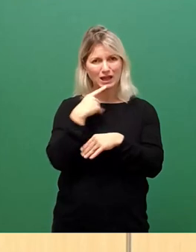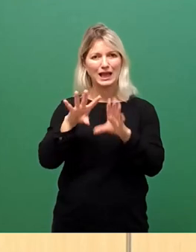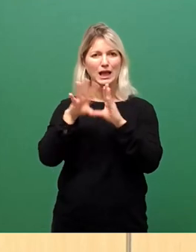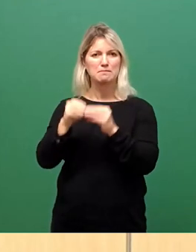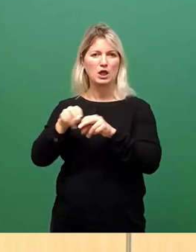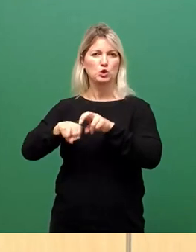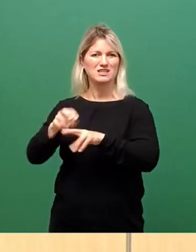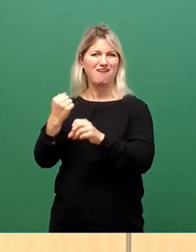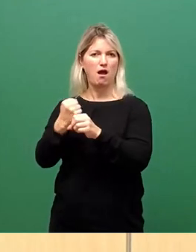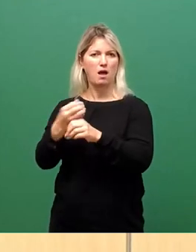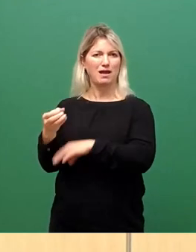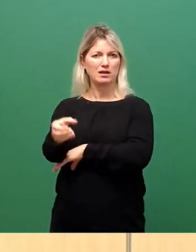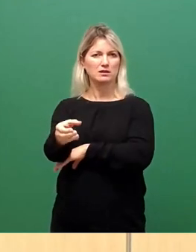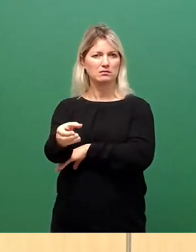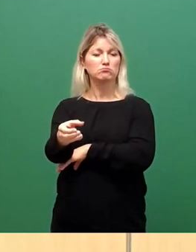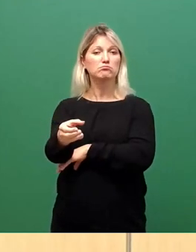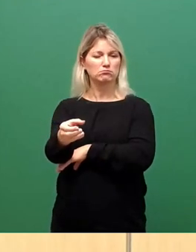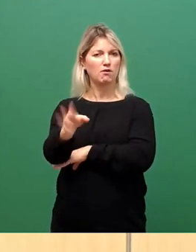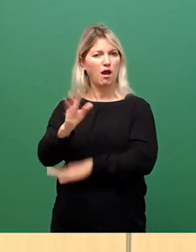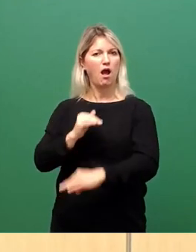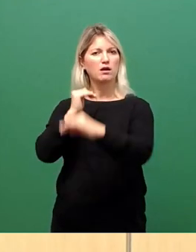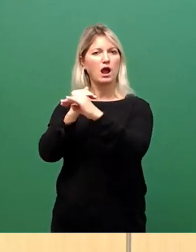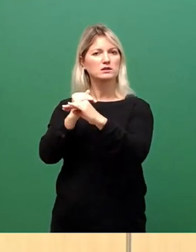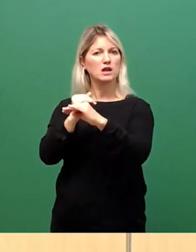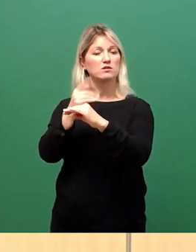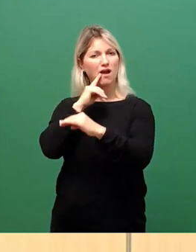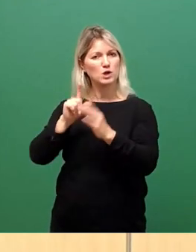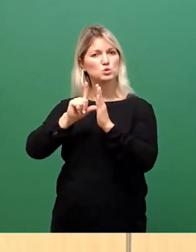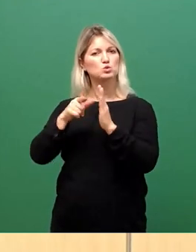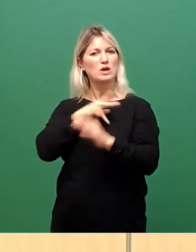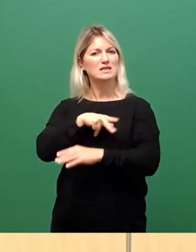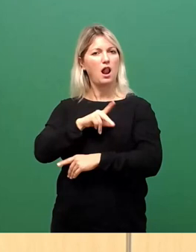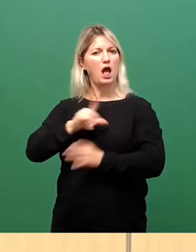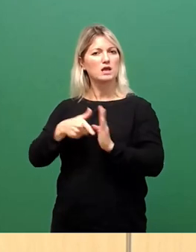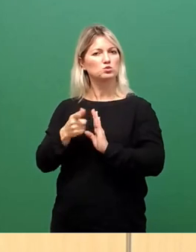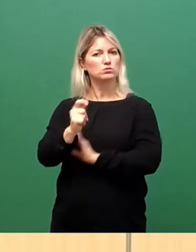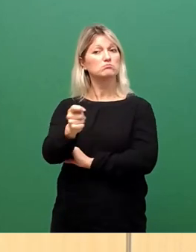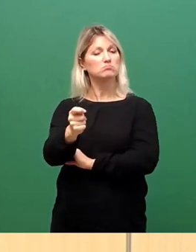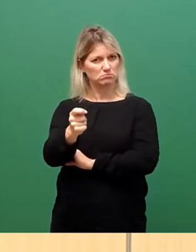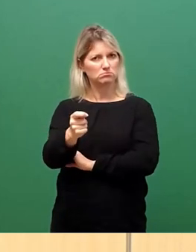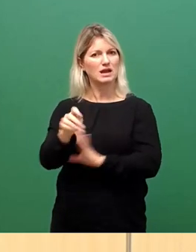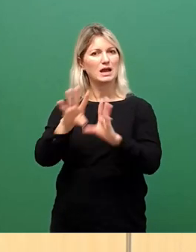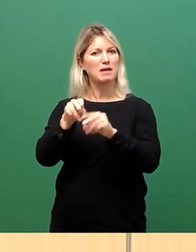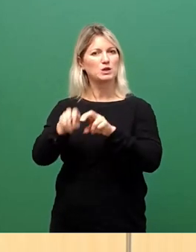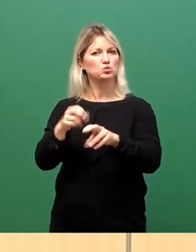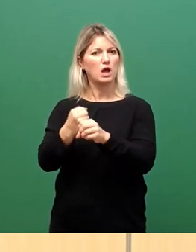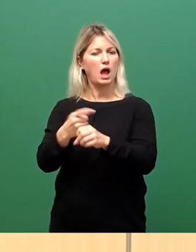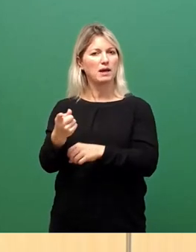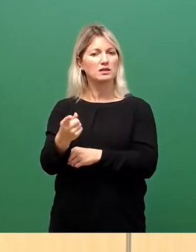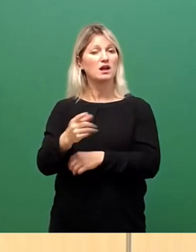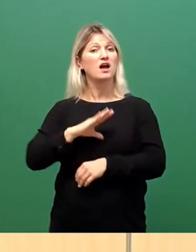Gegenleistung für dann Sozialleistungen für Einwanderer vorsieht. Dazu hat Frau Frederiksen gesagt,